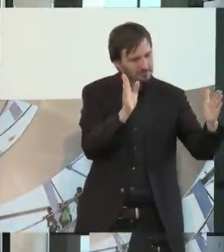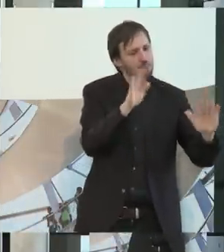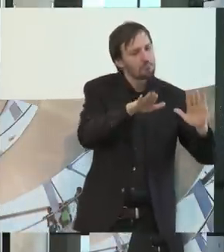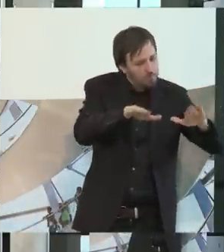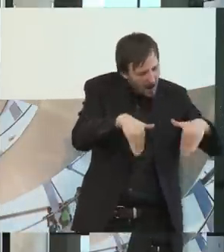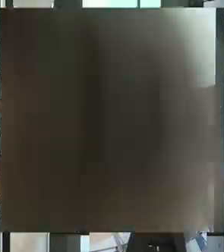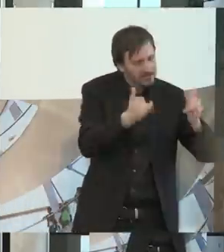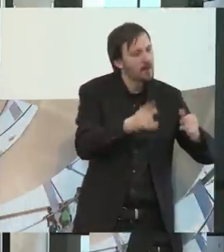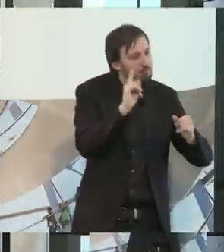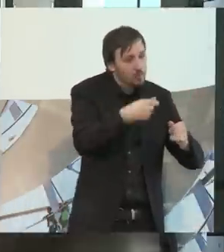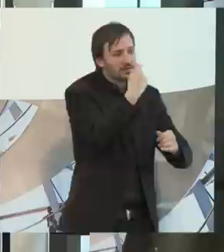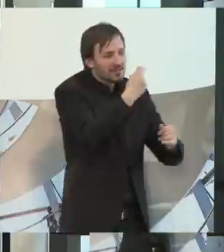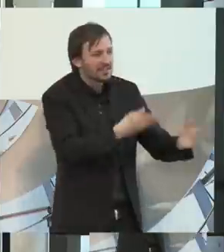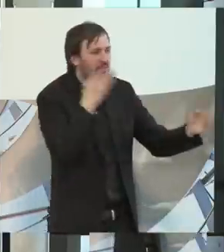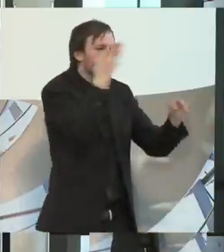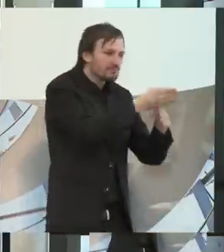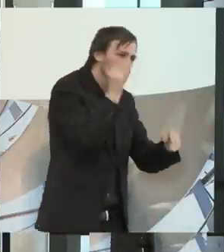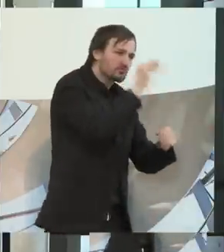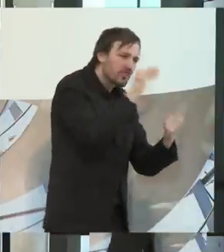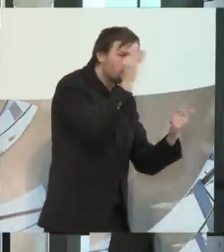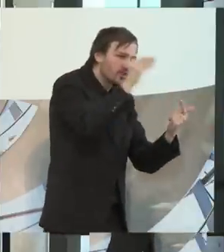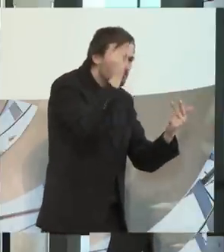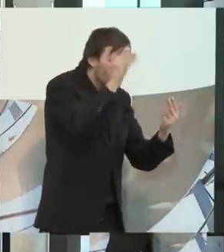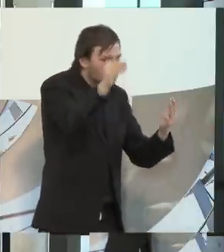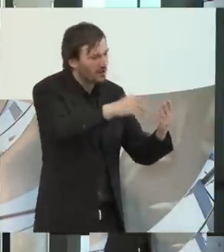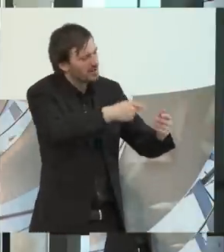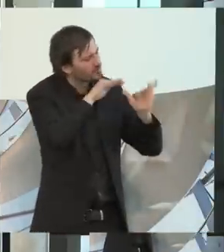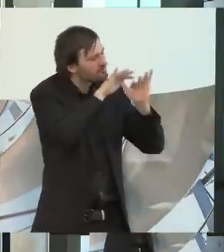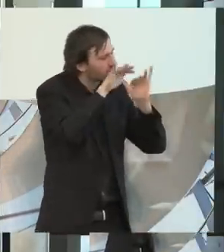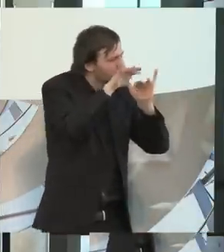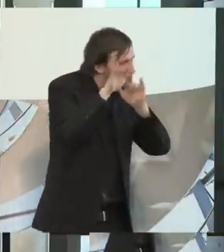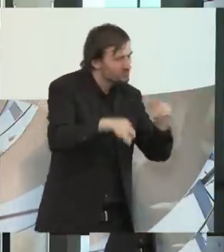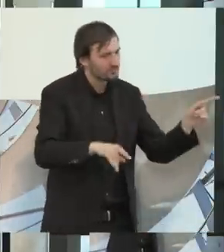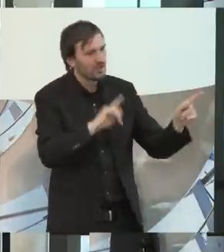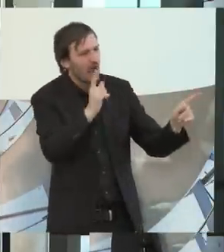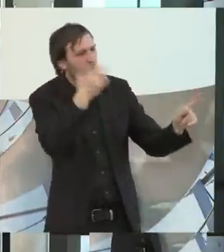wieder auch auf Betriebe zugehen und den Betrieben die Möglichkeiten eröffnen, auch über Außenarbeitsplätze